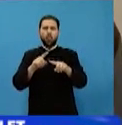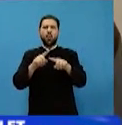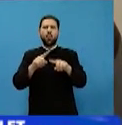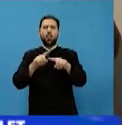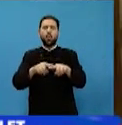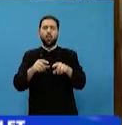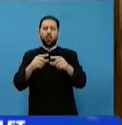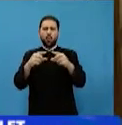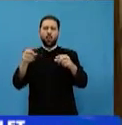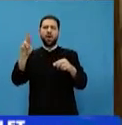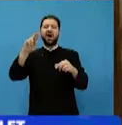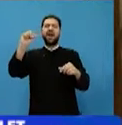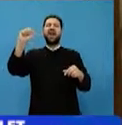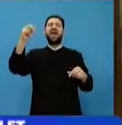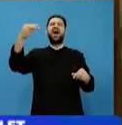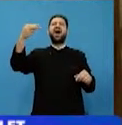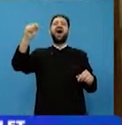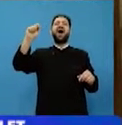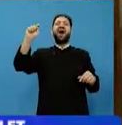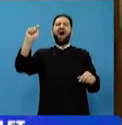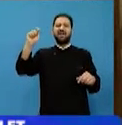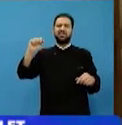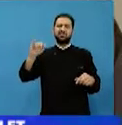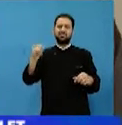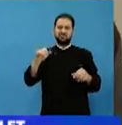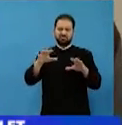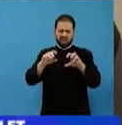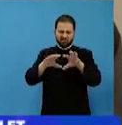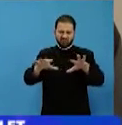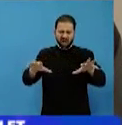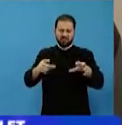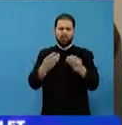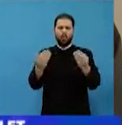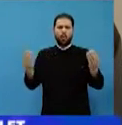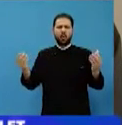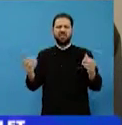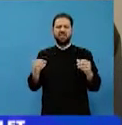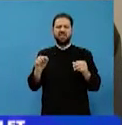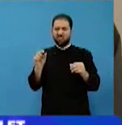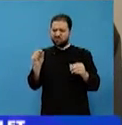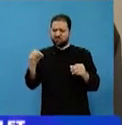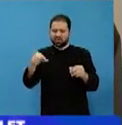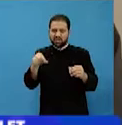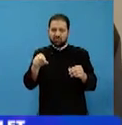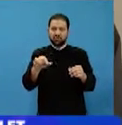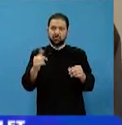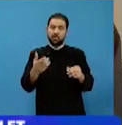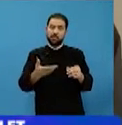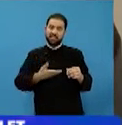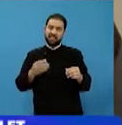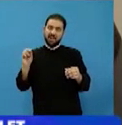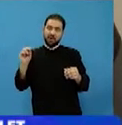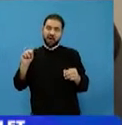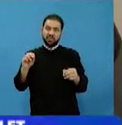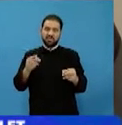acel lucumi s-a așezat sără o mulțime de furnici. Și a intrat Părintele Pais și le-a certat pe furnici și le-a zis că